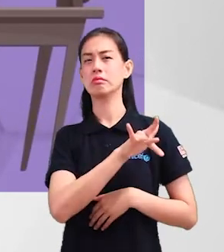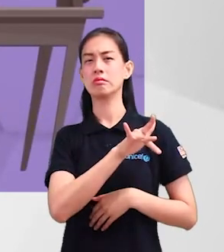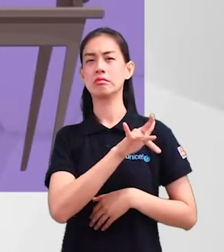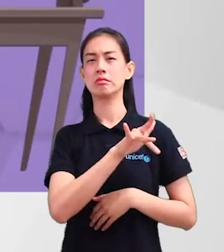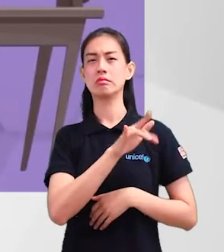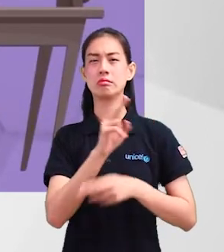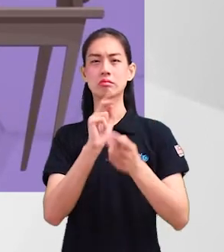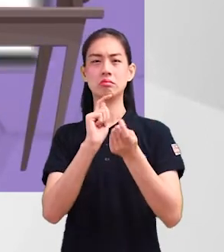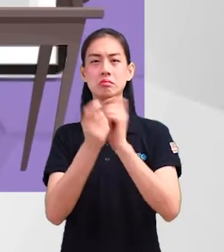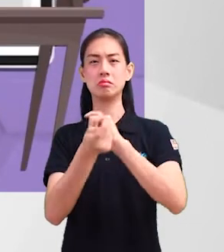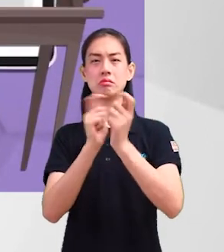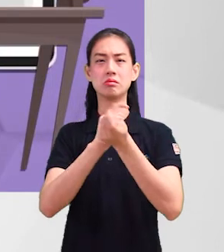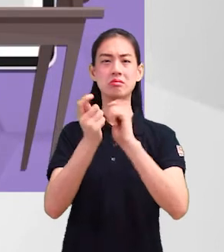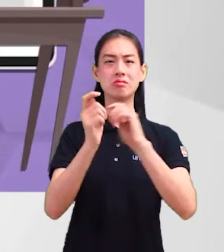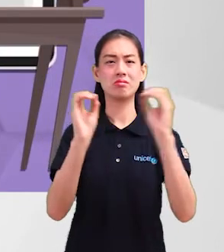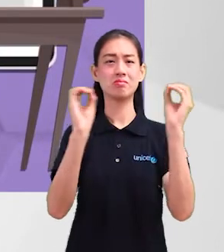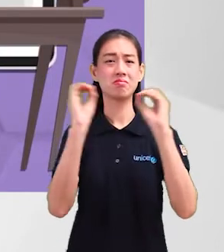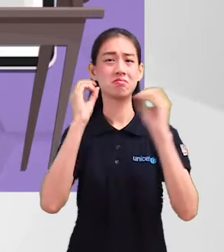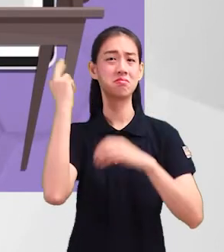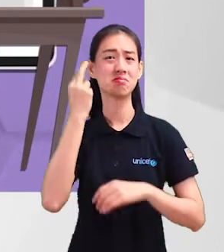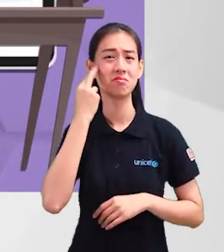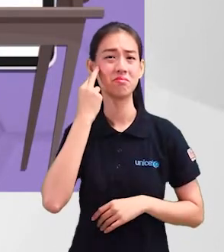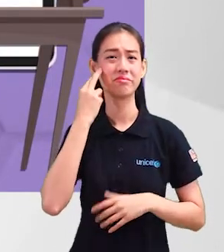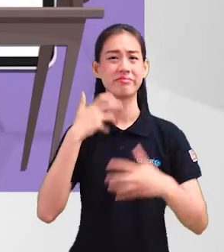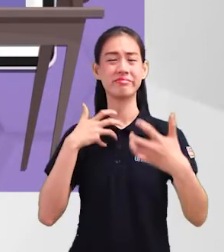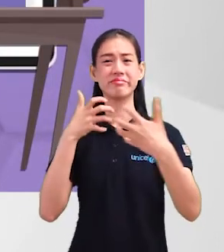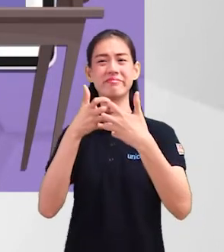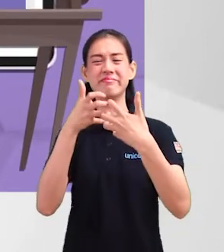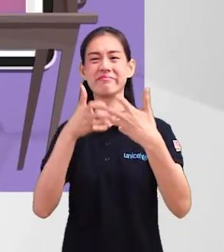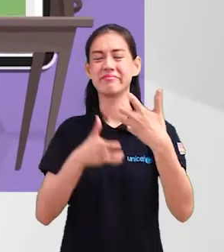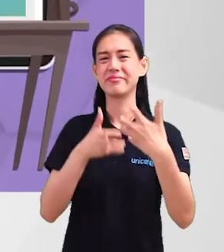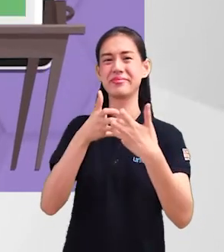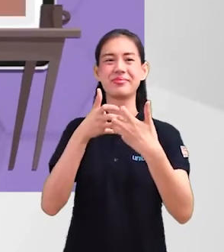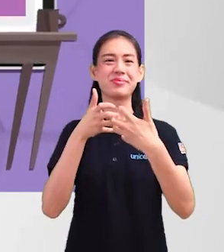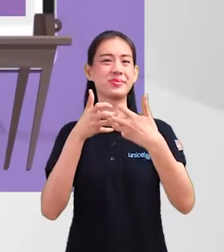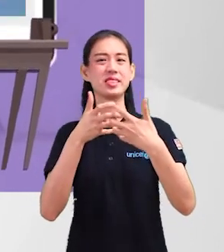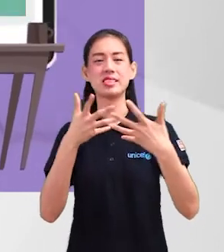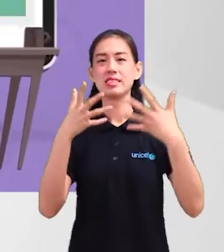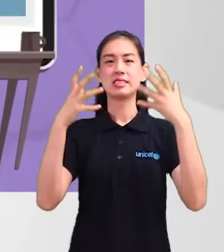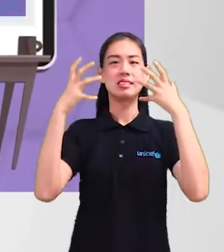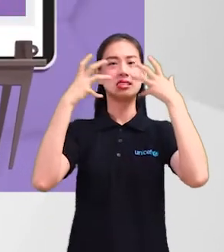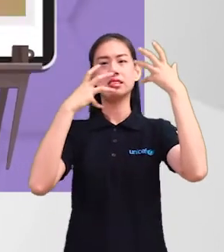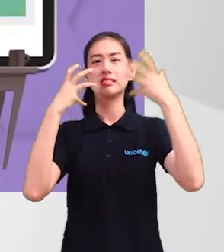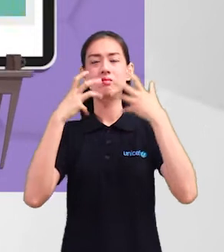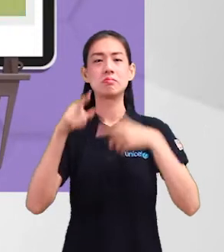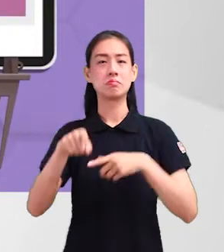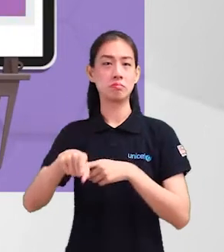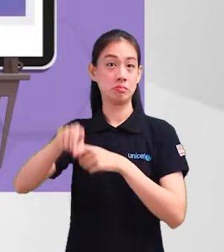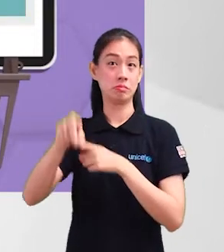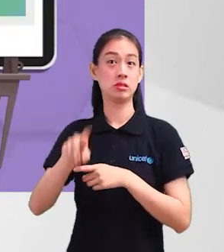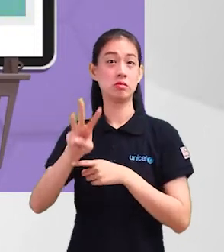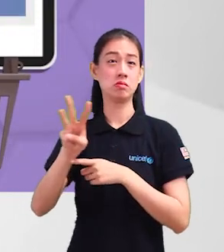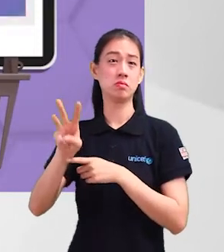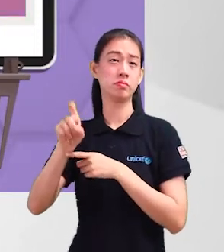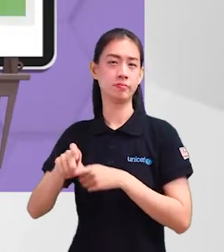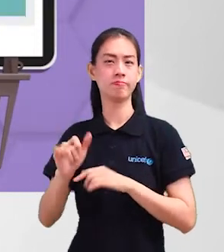perubahan dan perubahan tanpa sebab mengganggu aliran pemikiran kita. Setiap halaman dalam suatu laman web mestilah